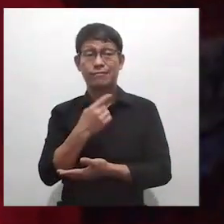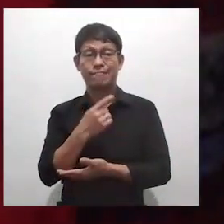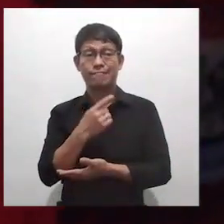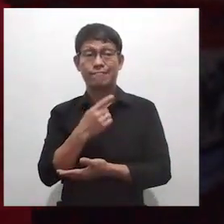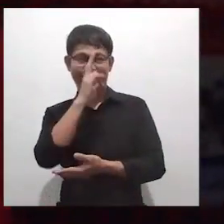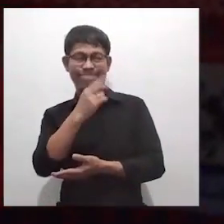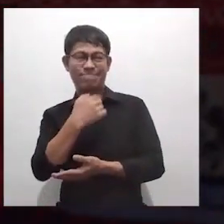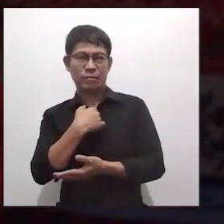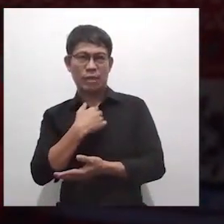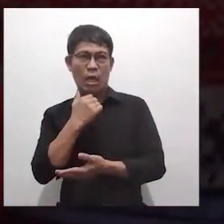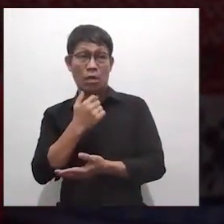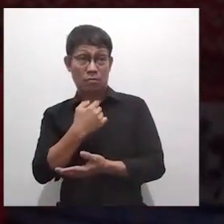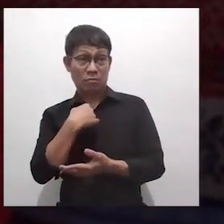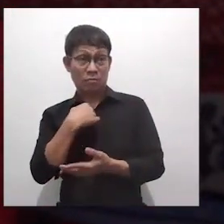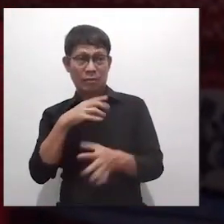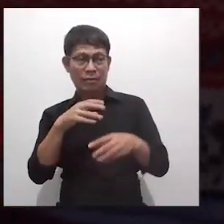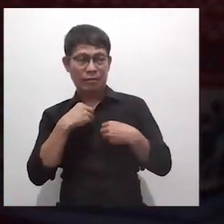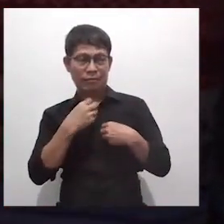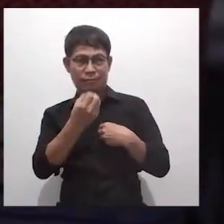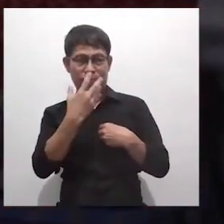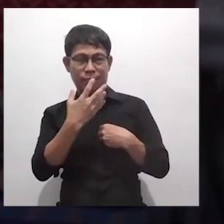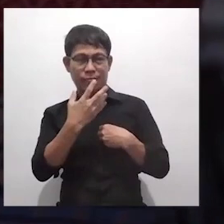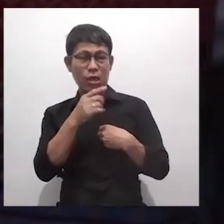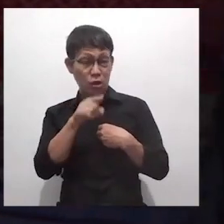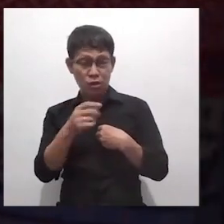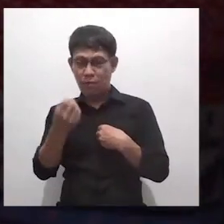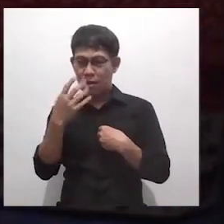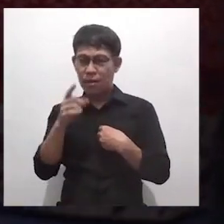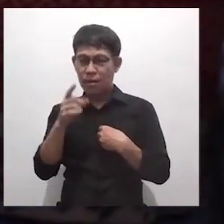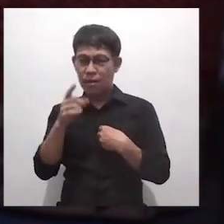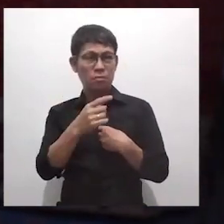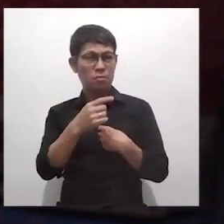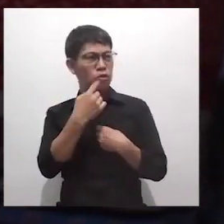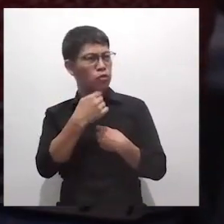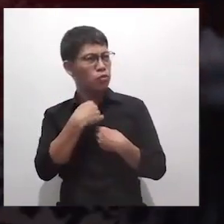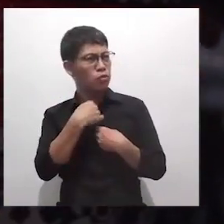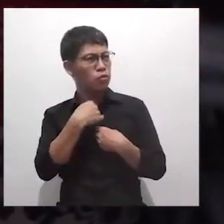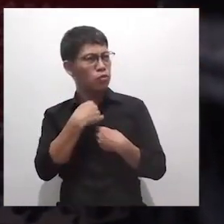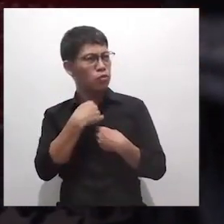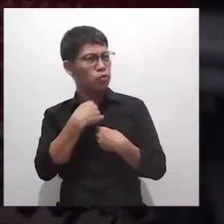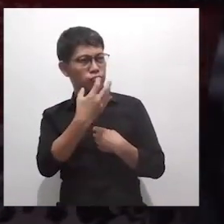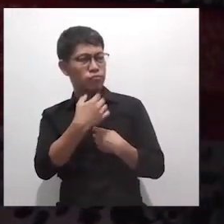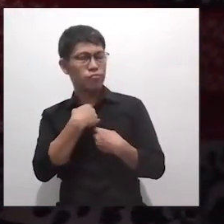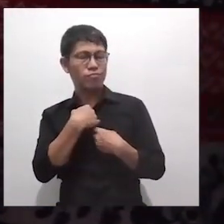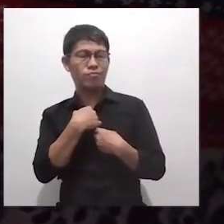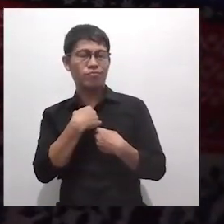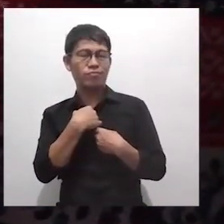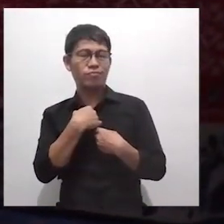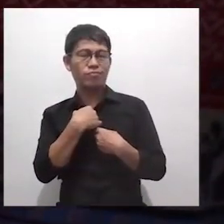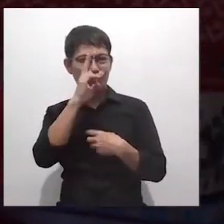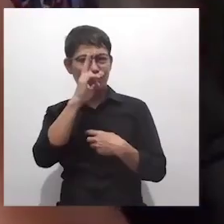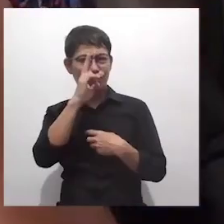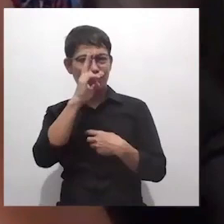Pugi daw po siya eh. Ayaw po niya sinasabing pangit siya. Kasi minsan nilaloko po siya na ate. Ay, pangit. Sinan nilaloko siya pangit ako, ha? Sabi.